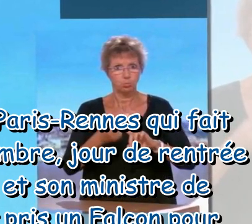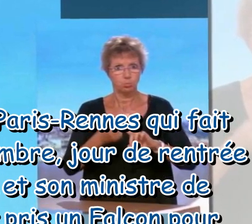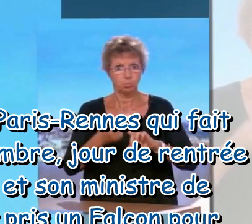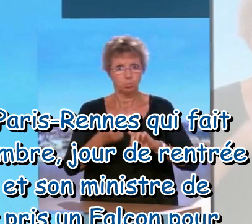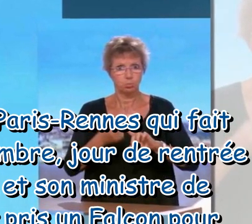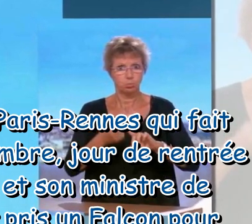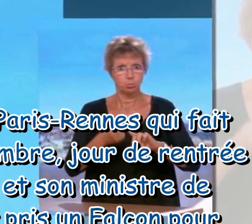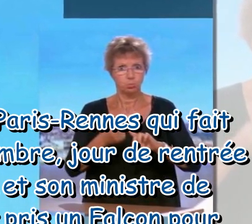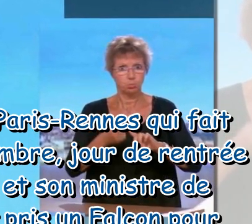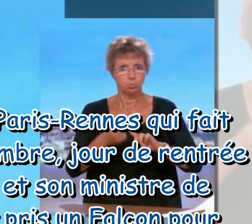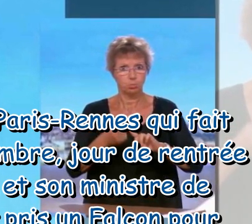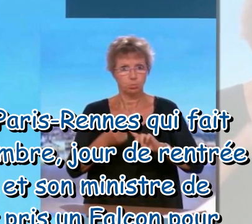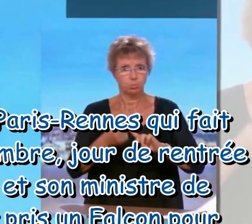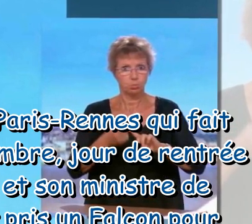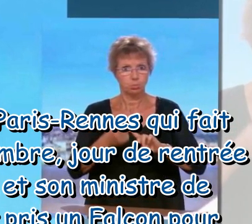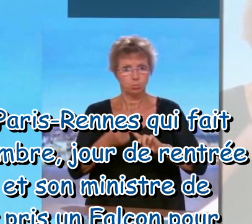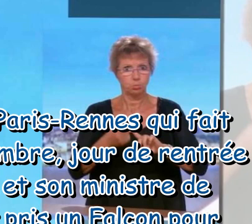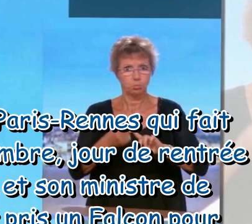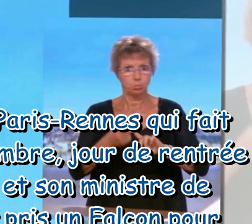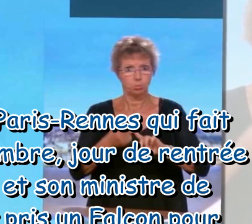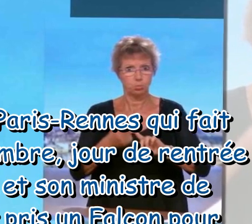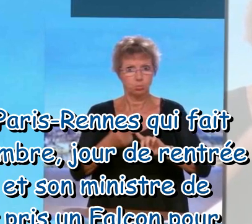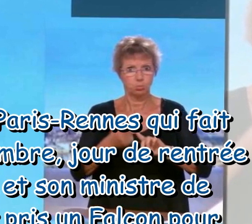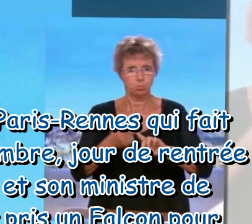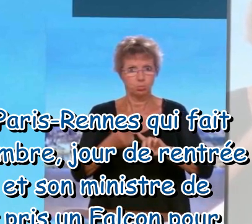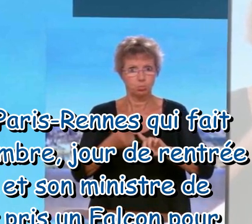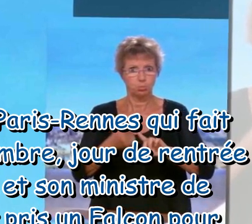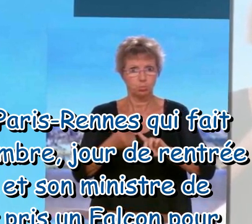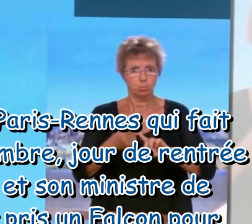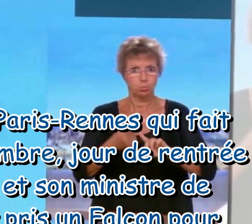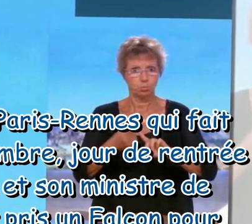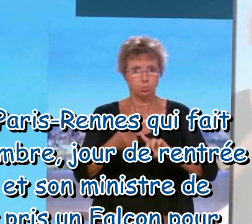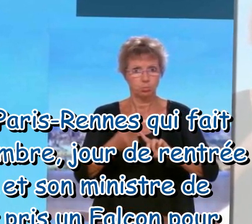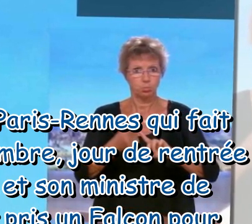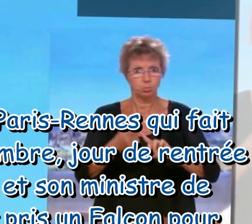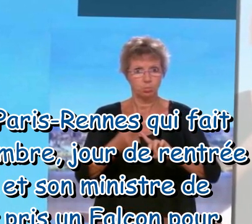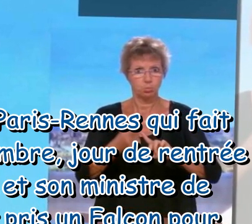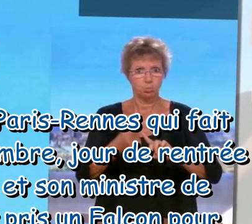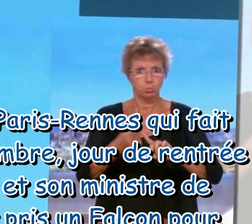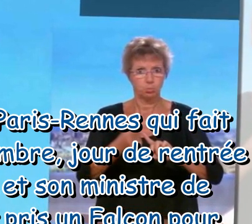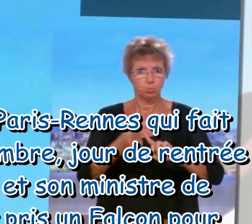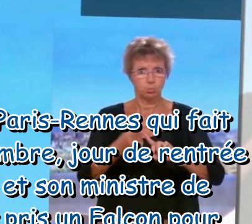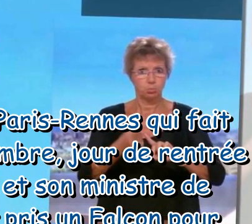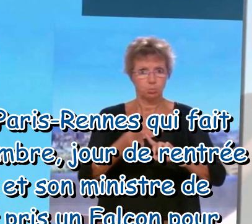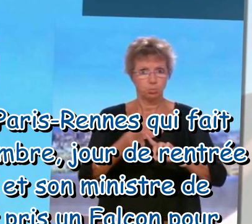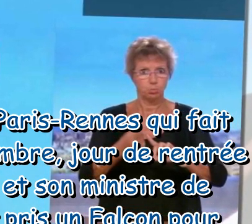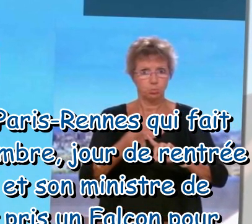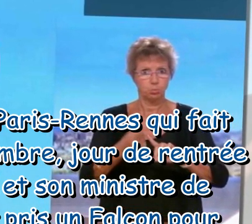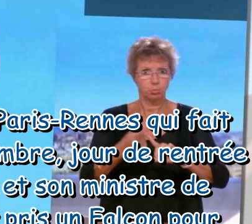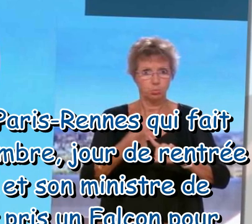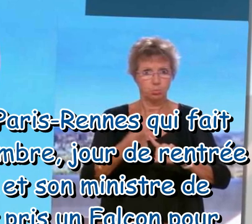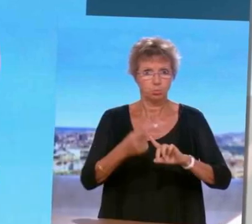se déplacer à Rennes, en Bretagne, alors qu'il aurait pu faire le trajet en train comme l'aune te noter beaucoup d'observateurs, moyens de